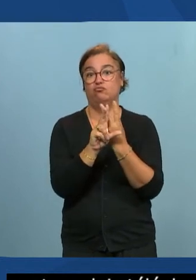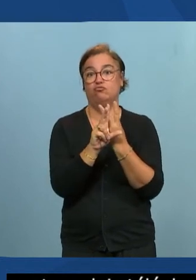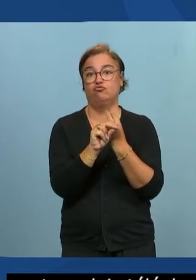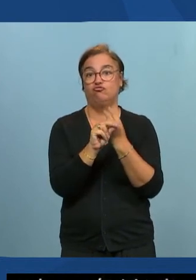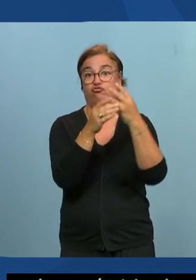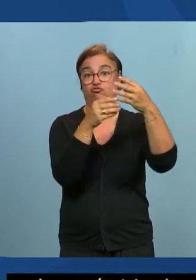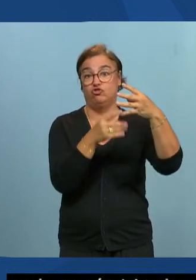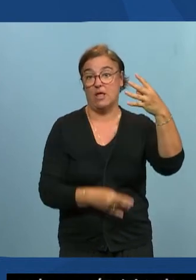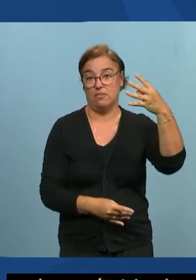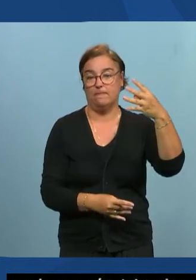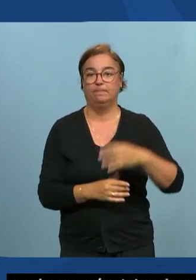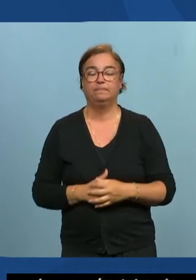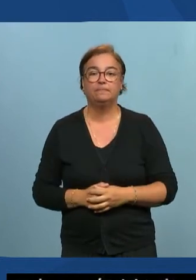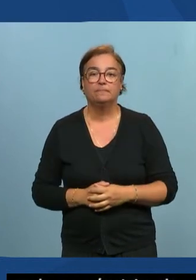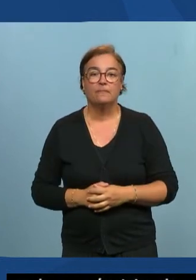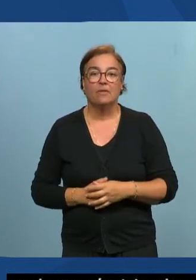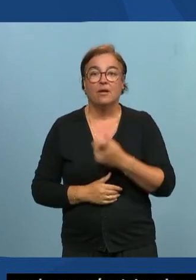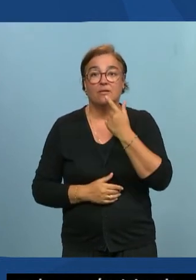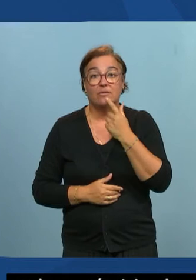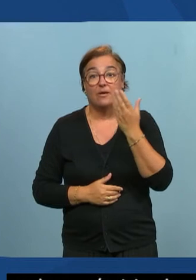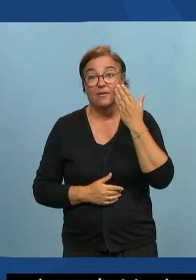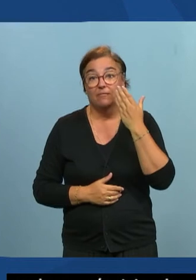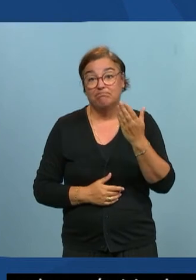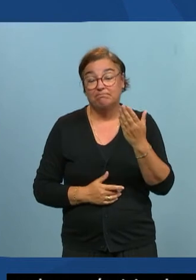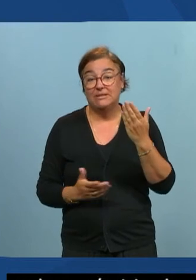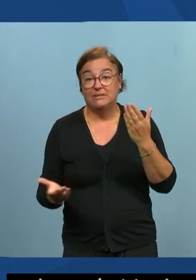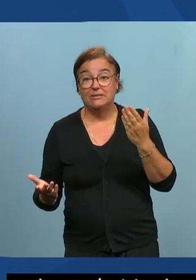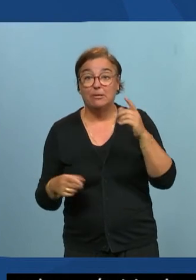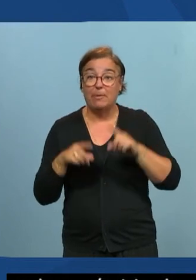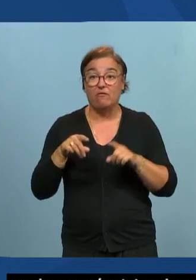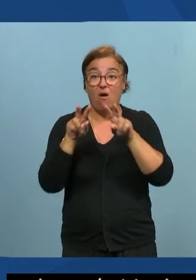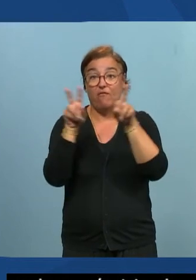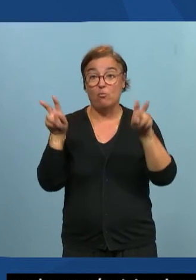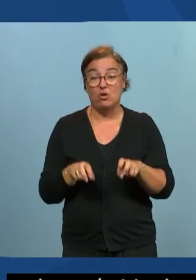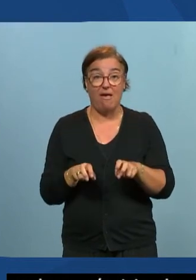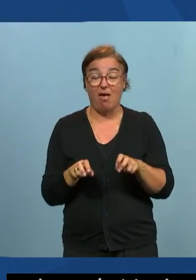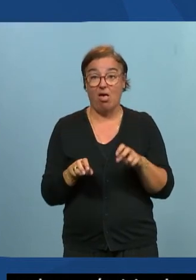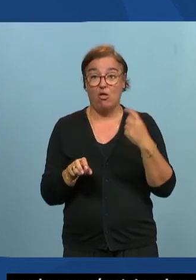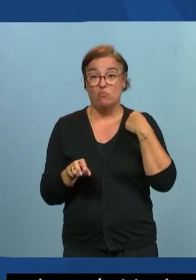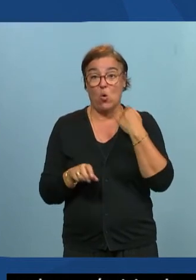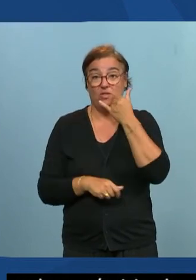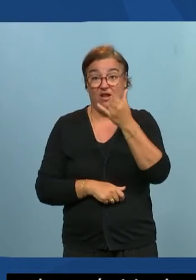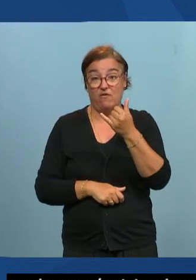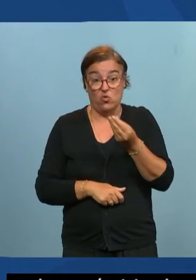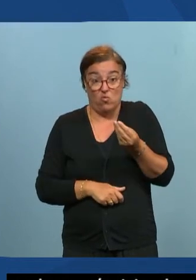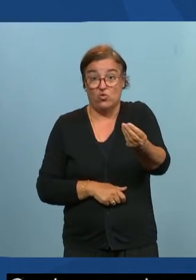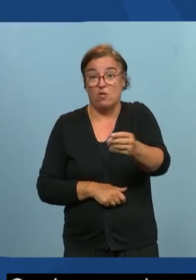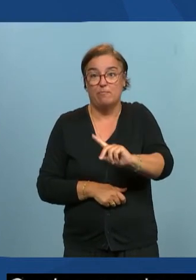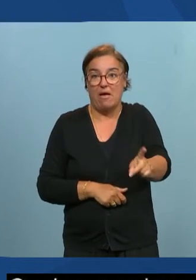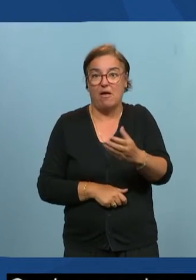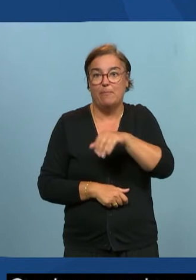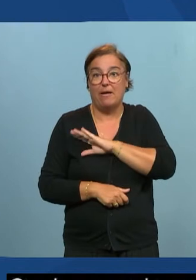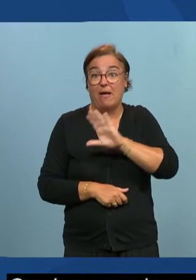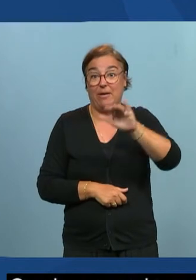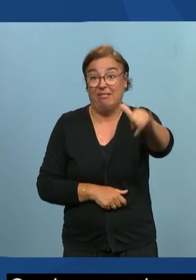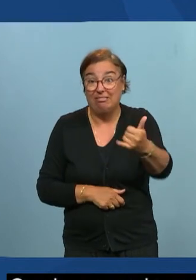formulaire on n'a pas forcément envie de nous donner notre numéro de téléphone parce que souvent on donne notre numéro de téléphone ou nous appelle